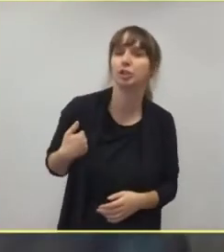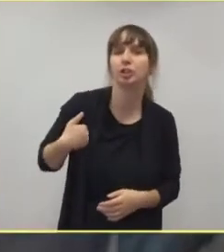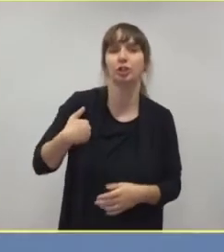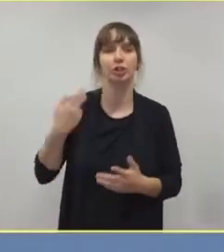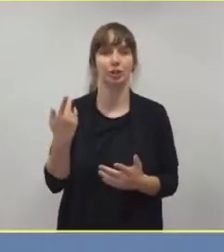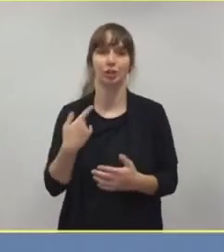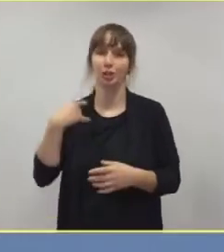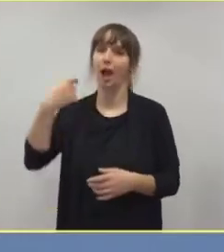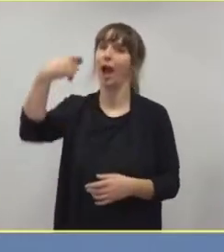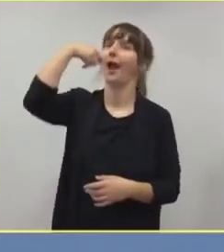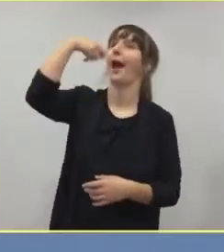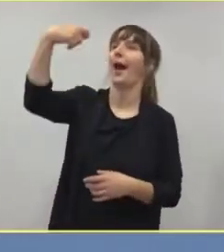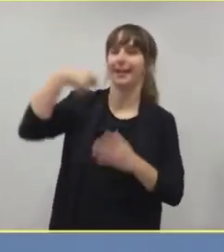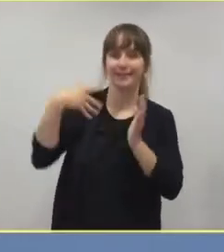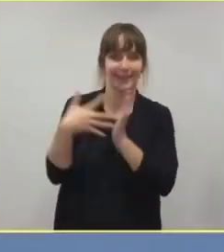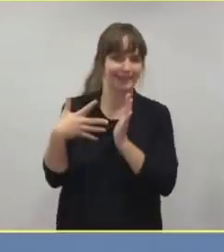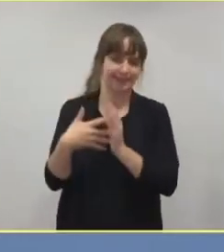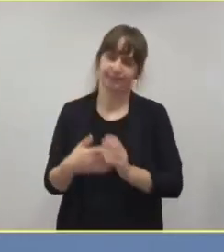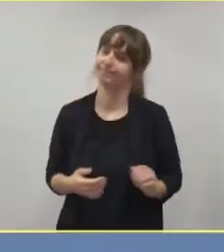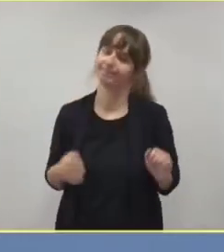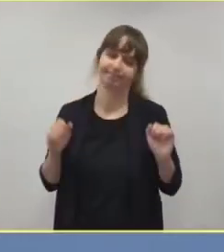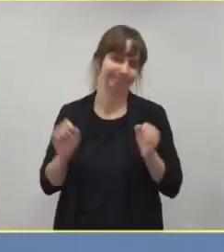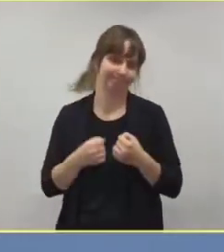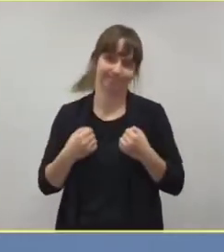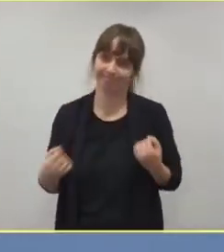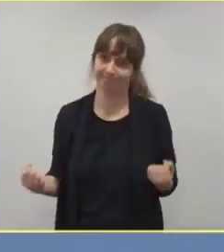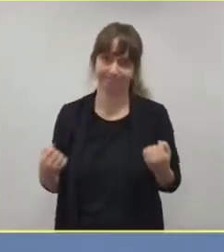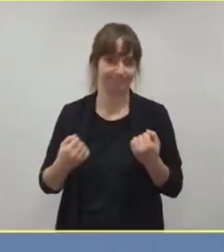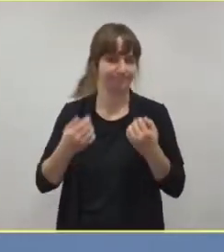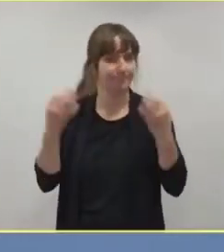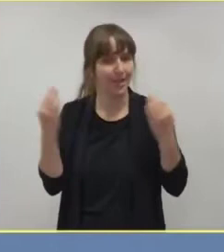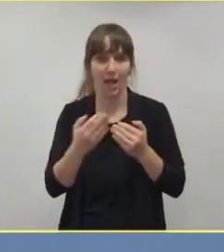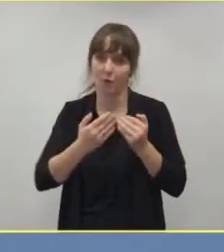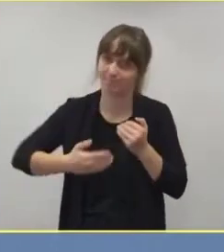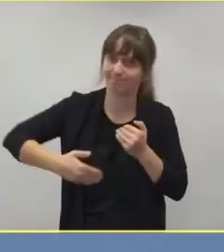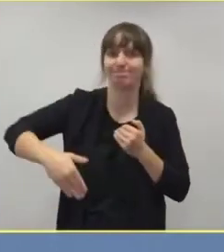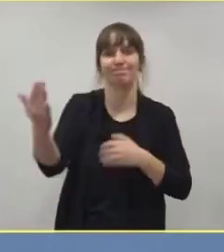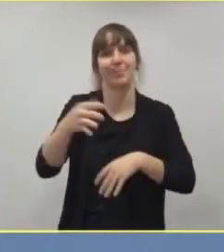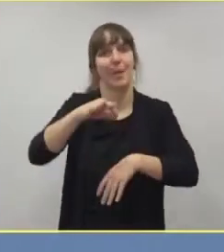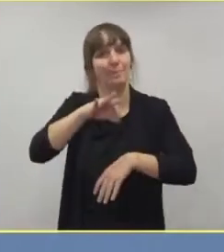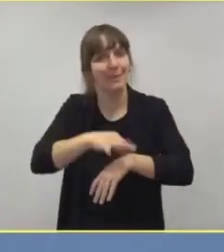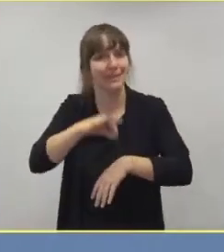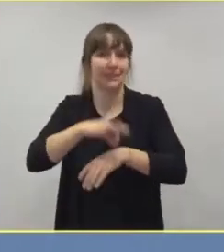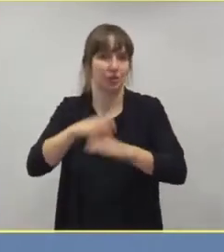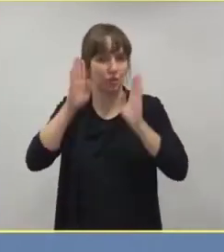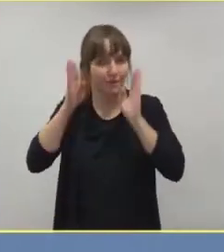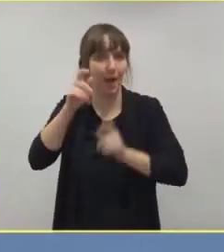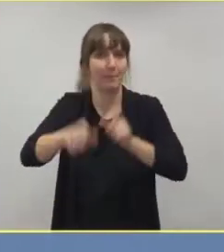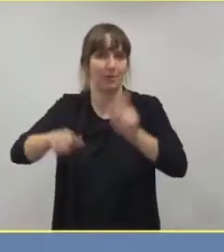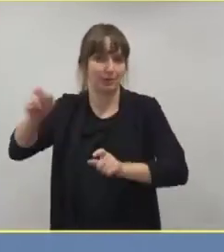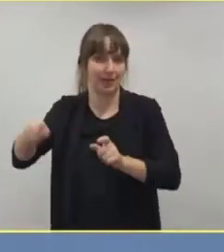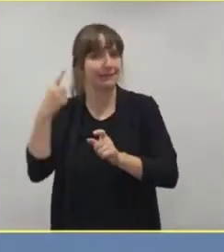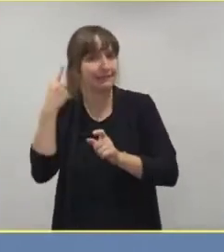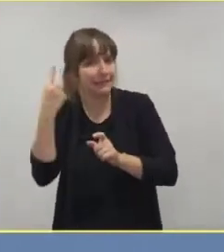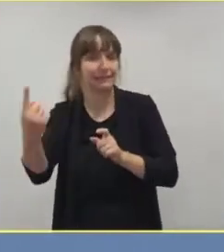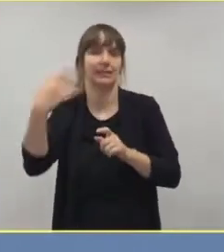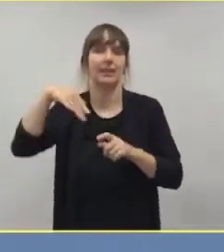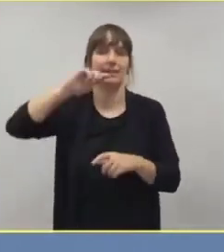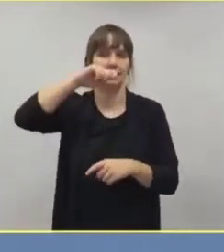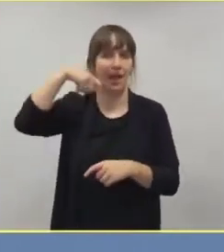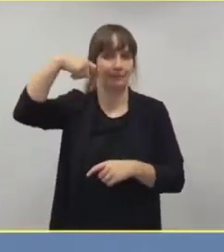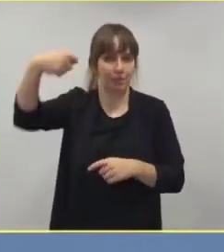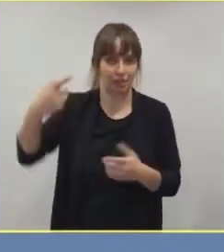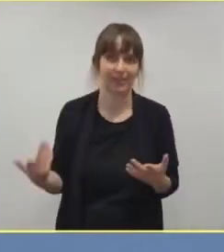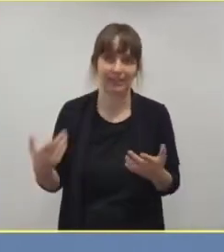umgekehrt. Sondern es muss weiterhin vom medizinischen Fachpersonal die Probe entnommen worden sein mit diesem etwas